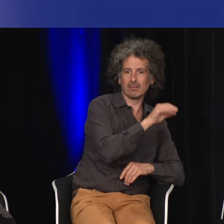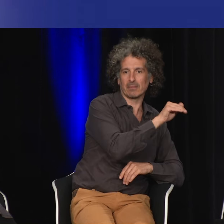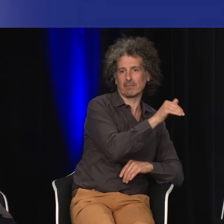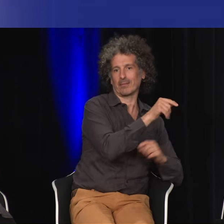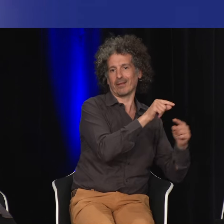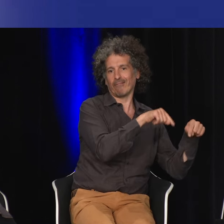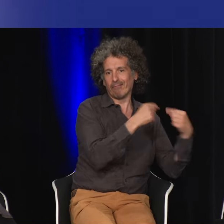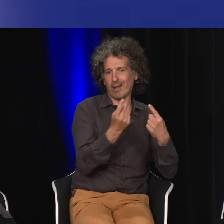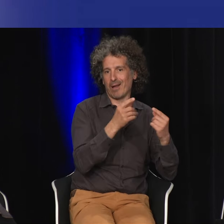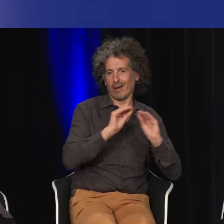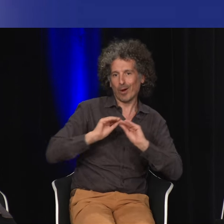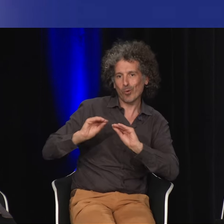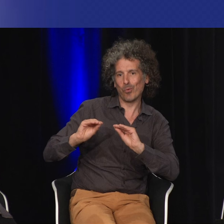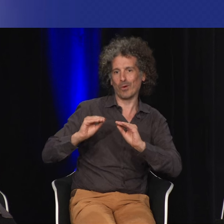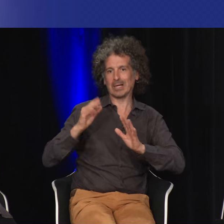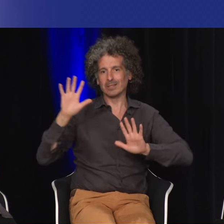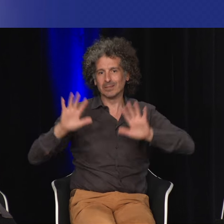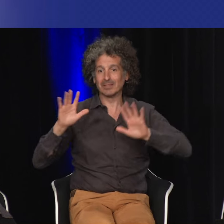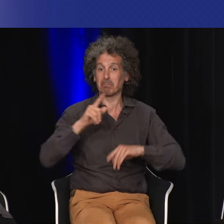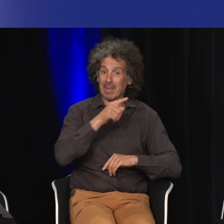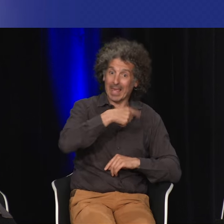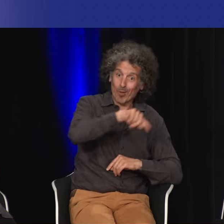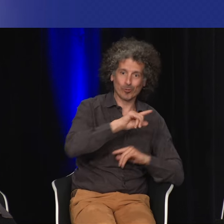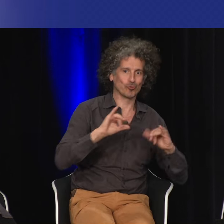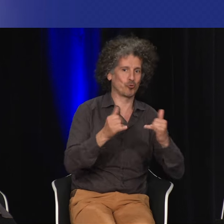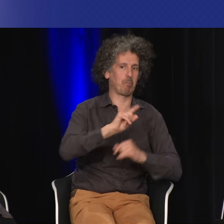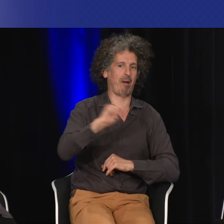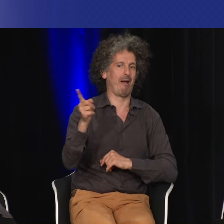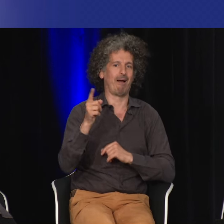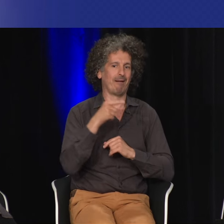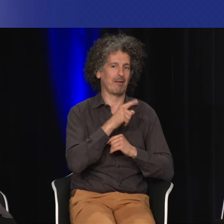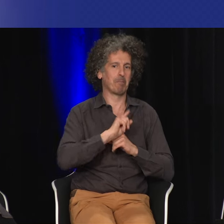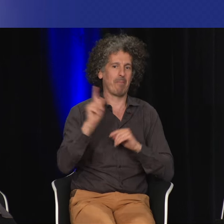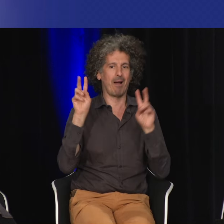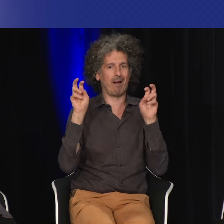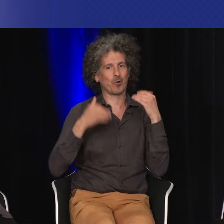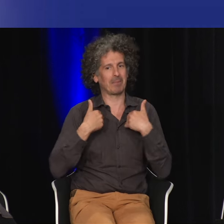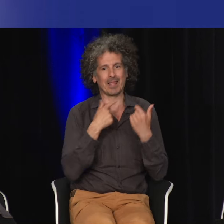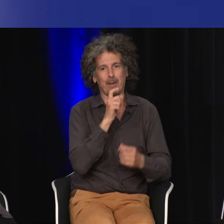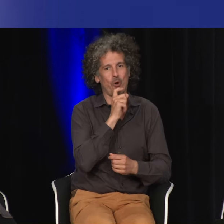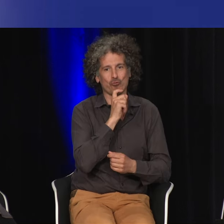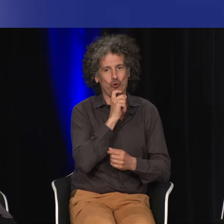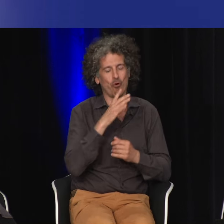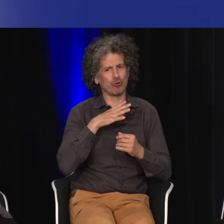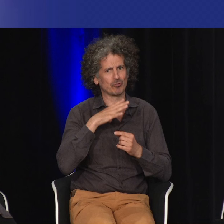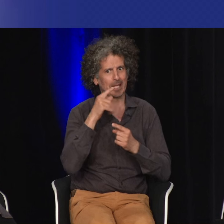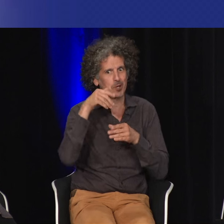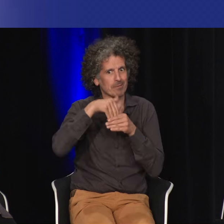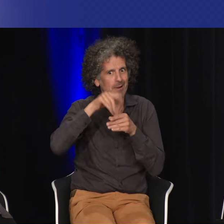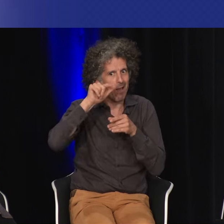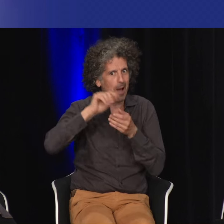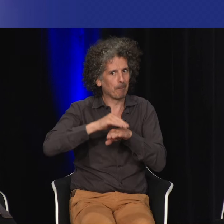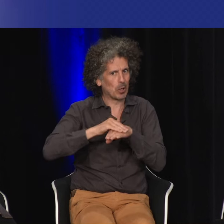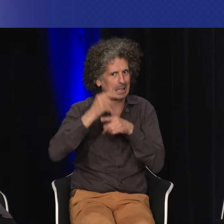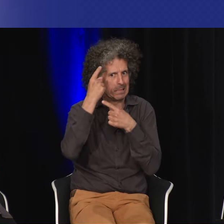instituts et il y avait des gens qui venaient donner enseigner le mime aussi mais c'était pas vraiment on